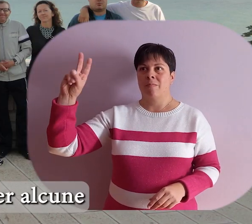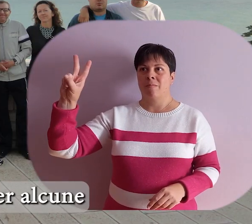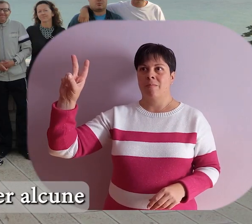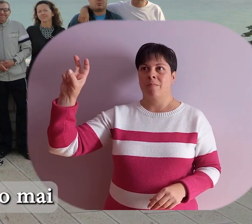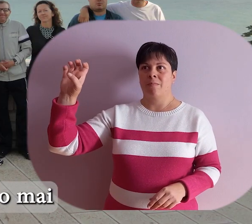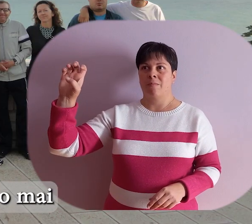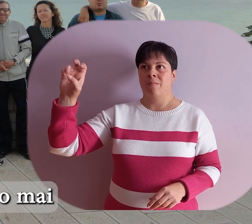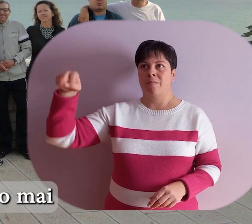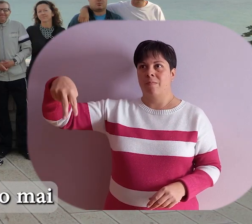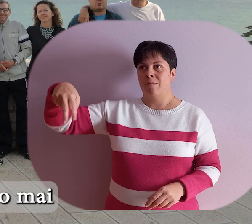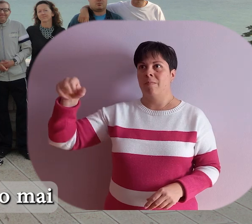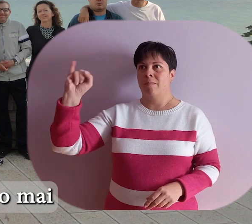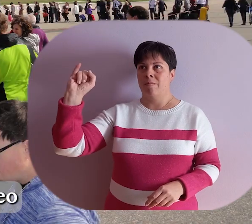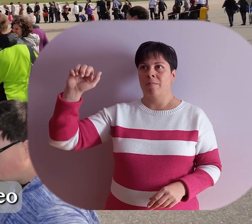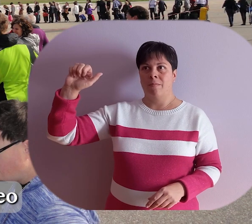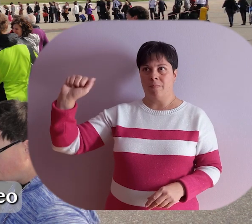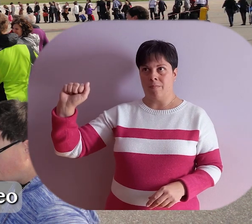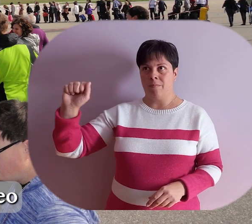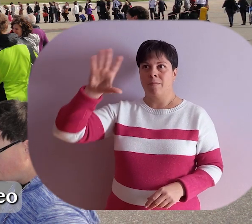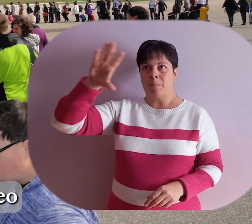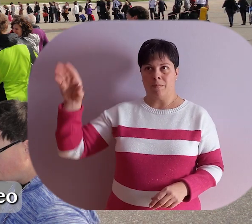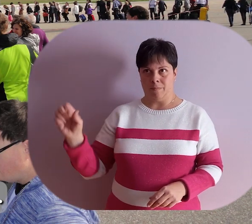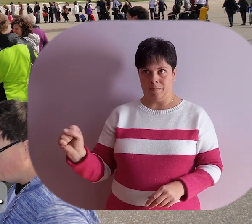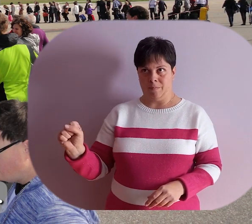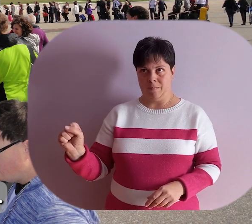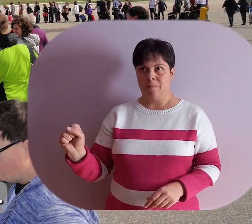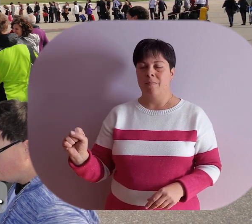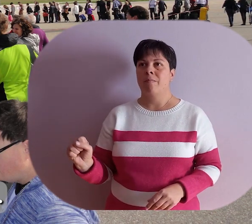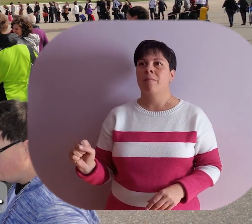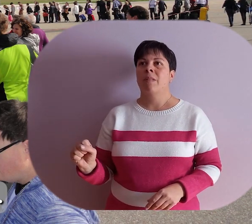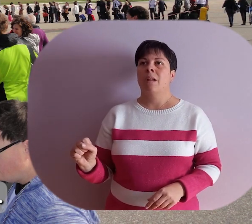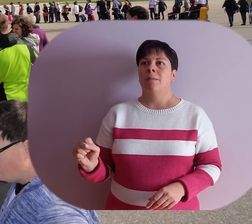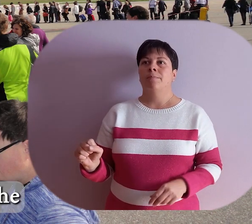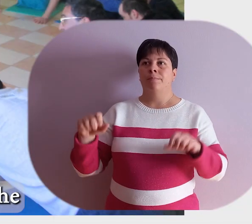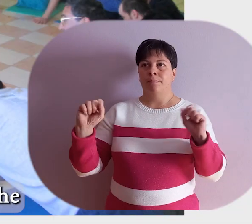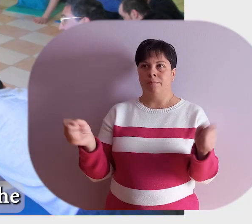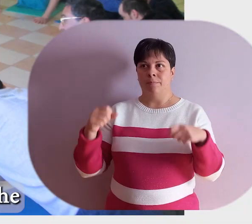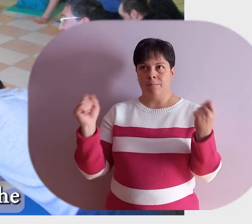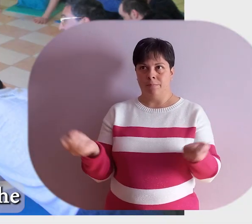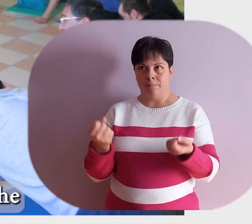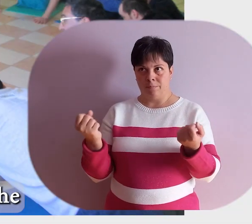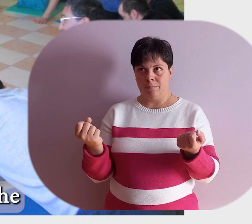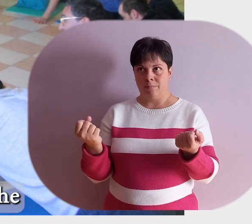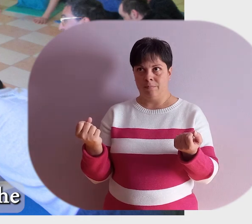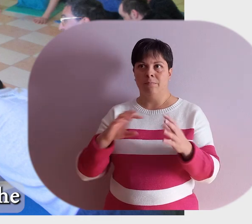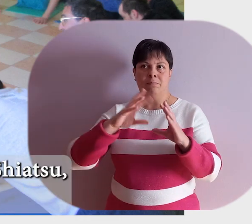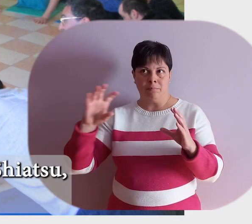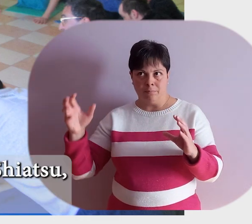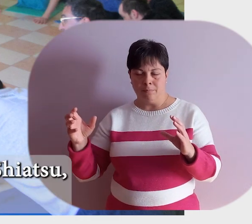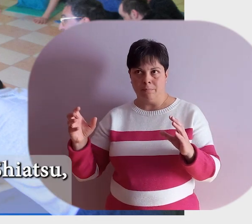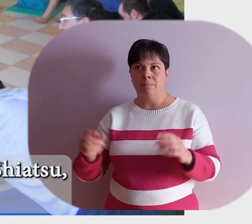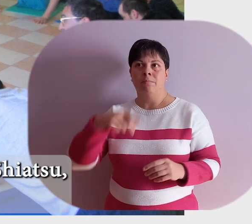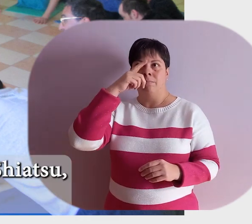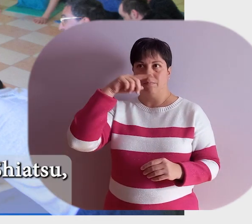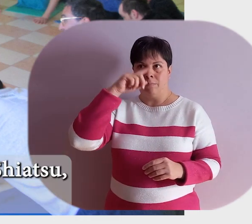'opportunità per alcune persone che non avevano mai volato di prendere l'aereo in Puglia, in Slovenia. Nel tempo ci siamo anche